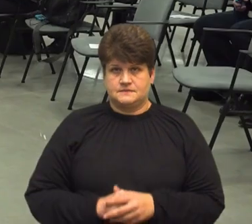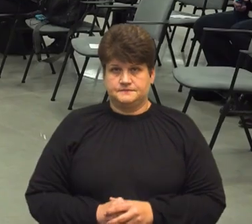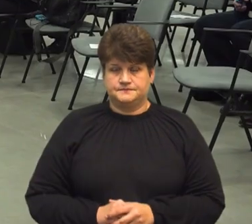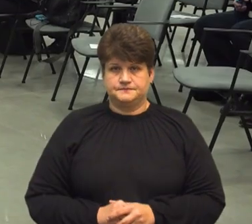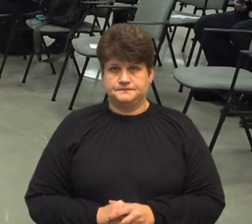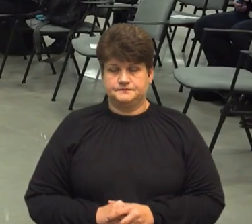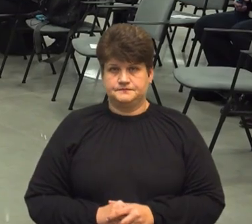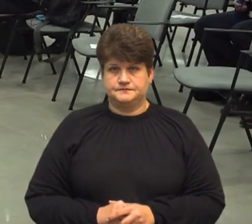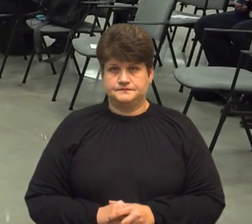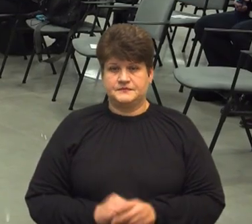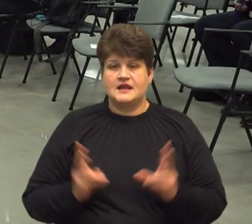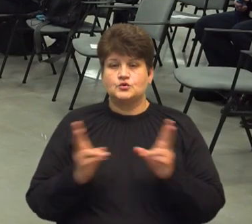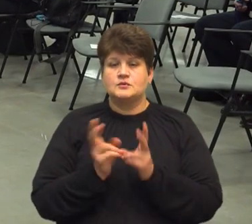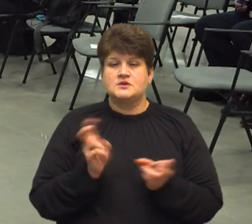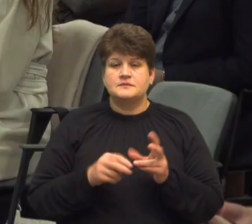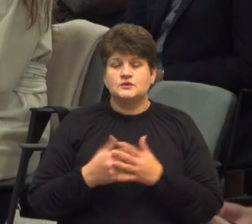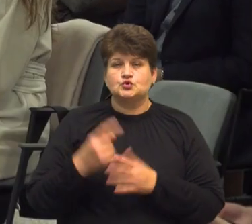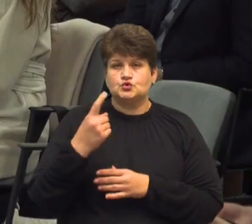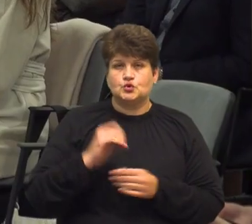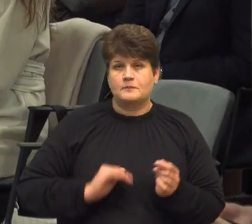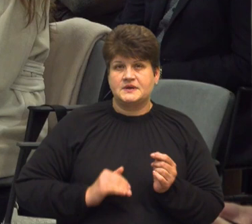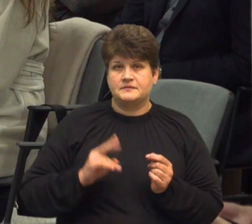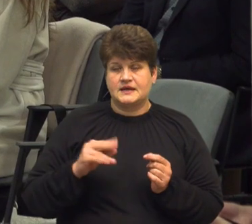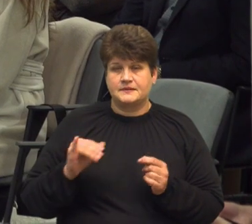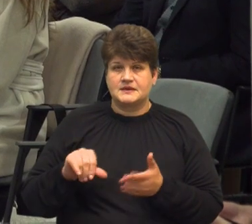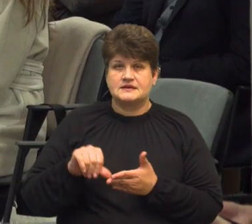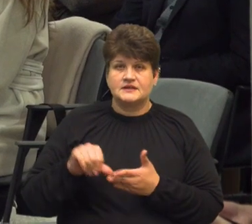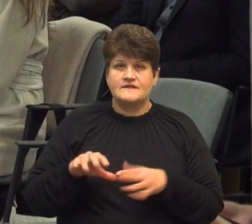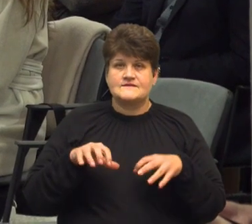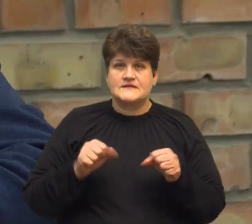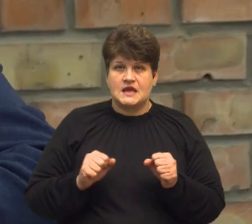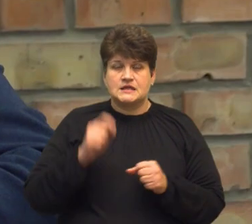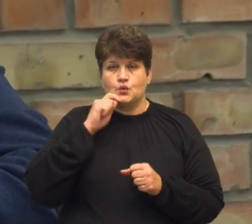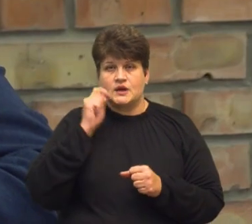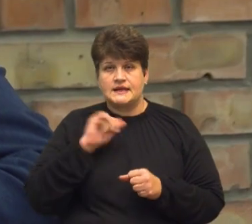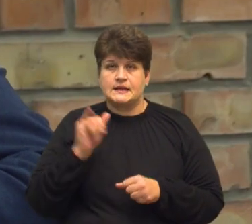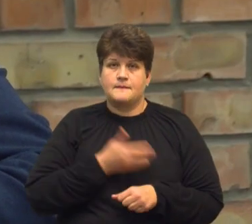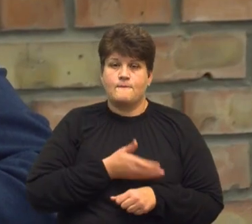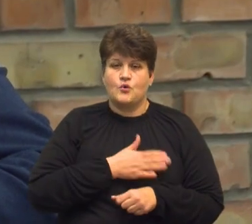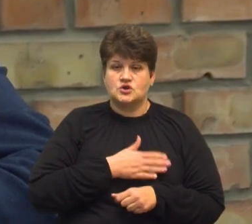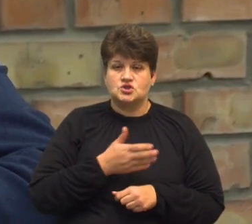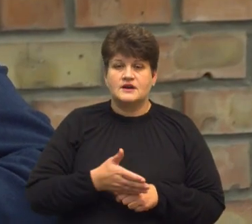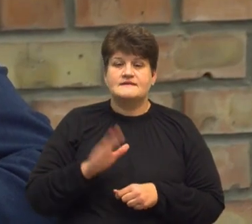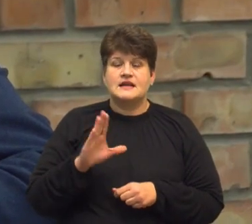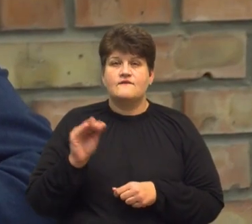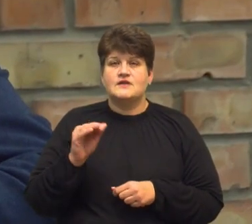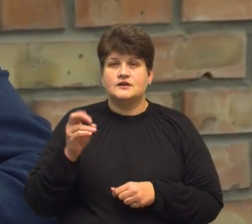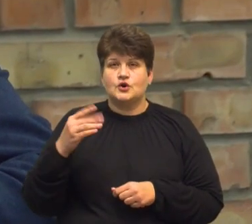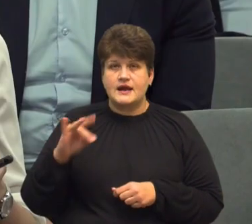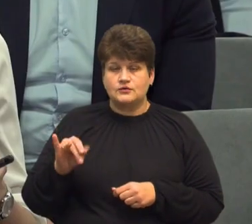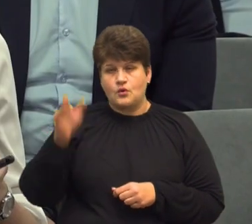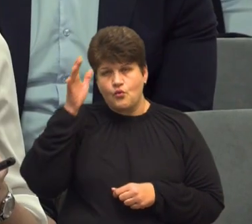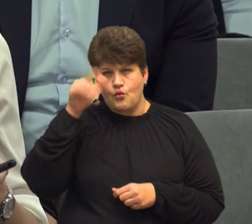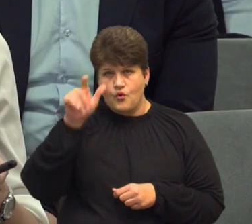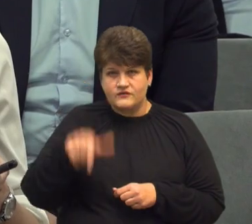На зустріч прийшли понад 100 підприємців і представників влади з України та Польщі. Валерій Федорейко – науковець з Тернополя, який